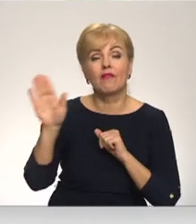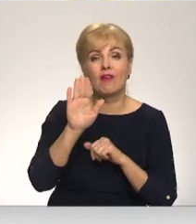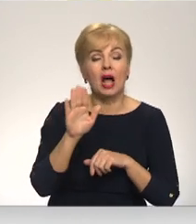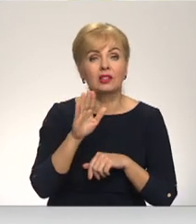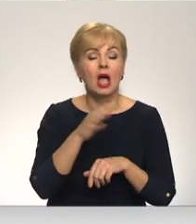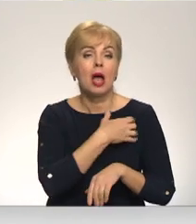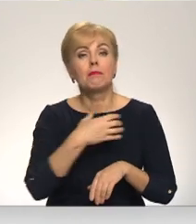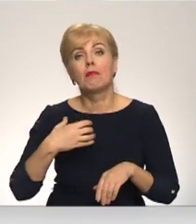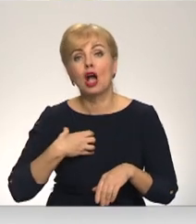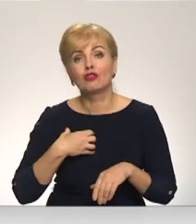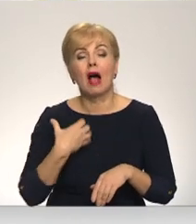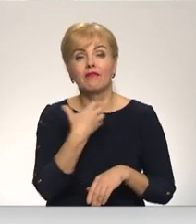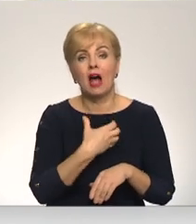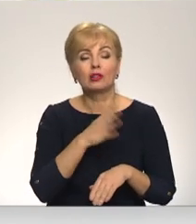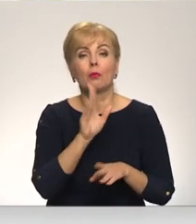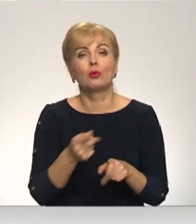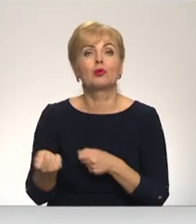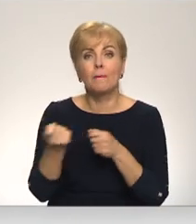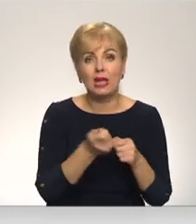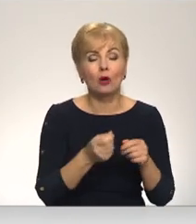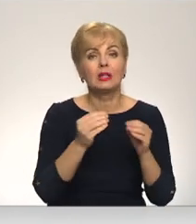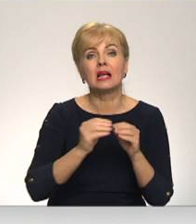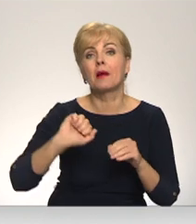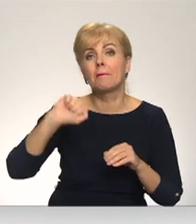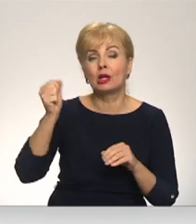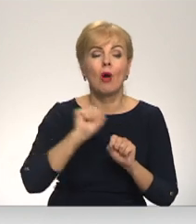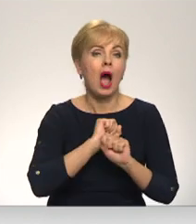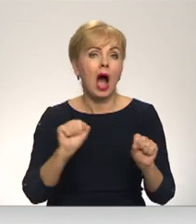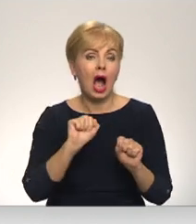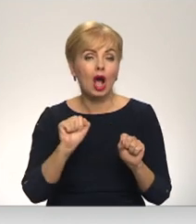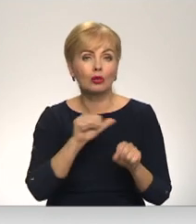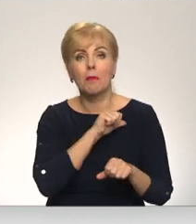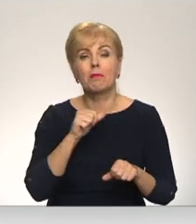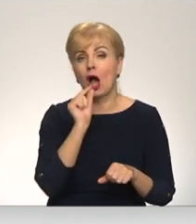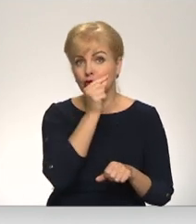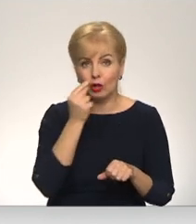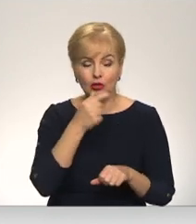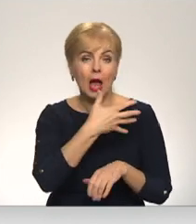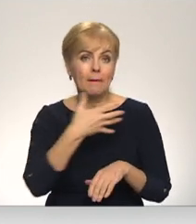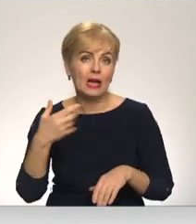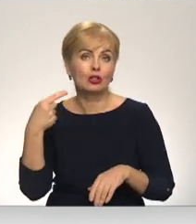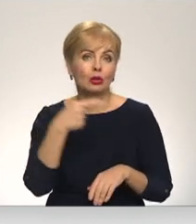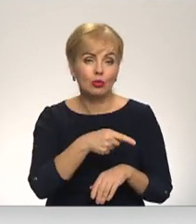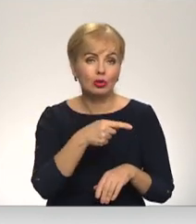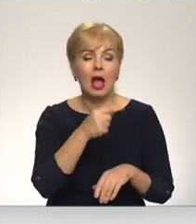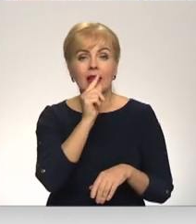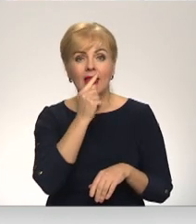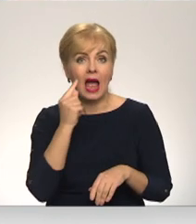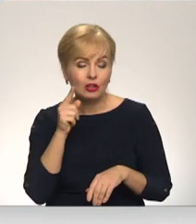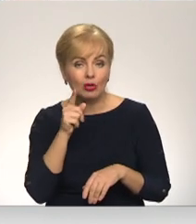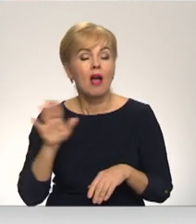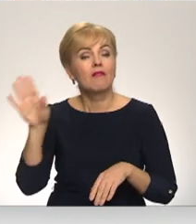pašvaldību iestāžu vajadzībām tiks piegādāti 10 miljoni ātro testu un 500 tūkstoši antigēna testu.